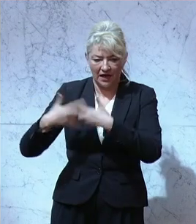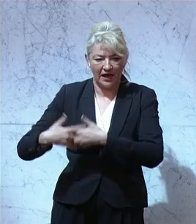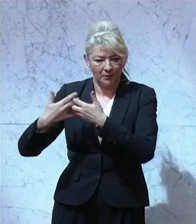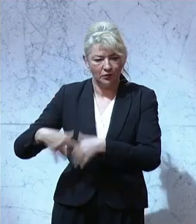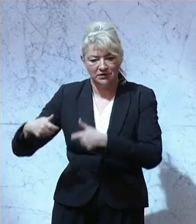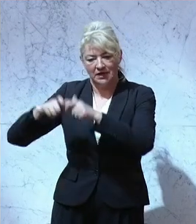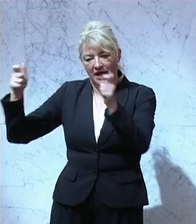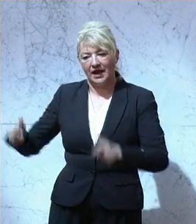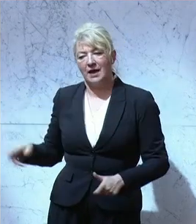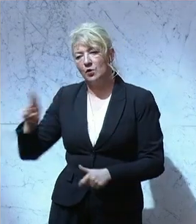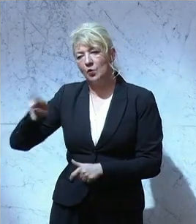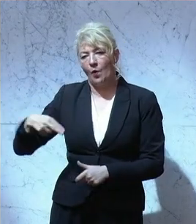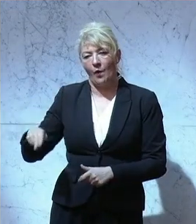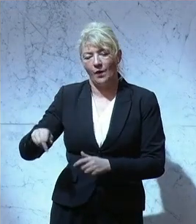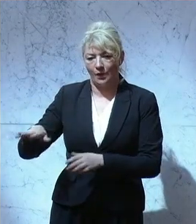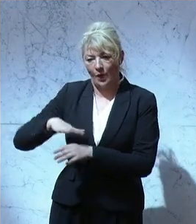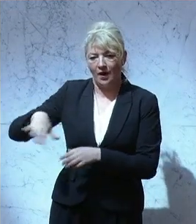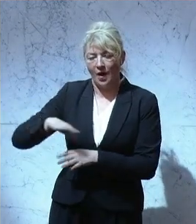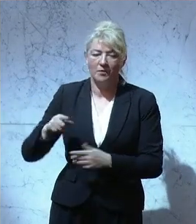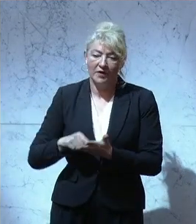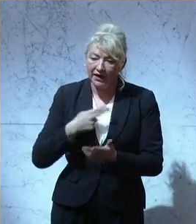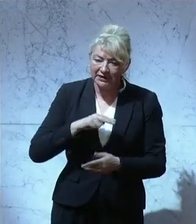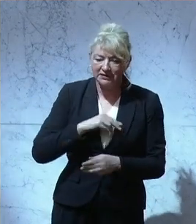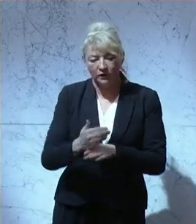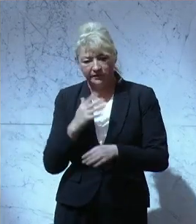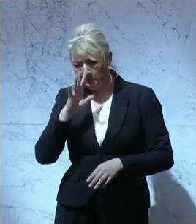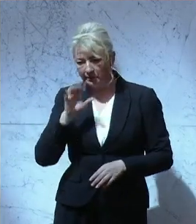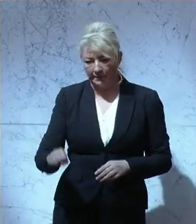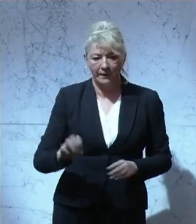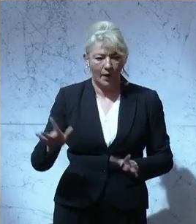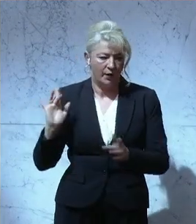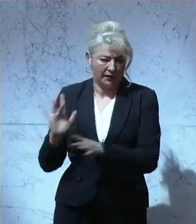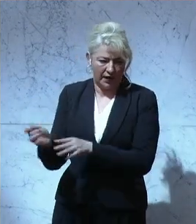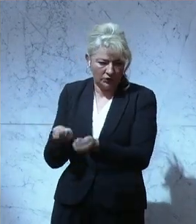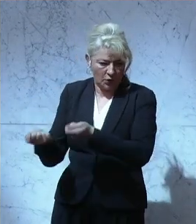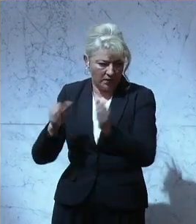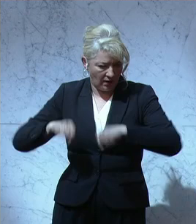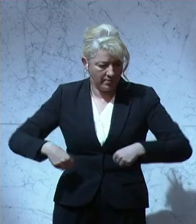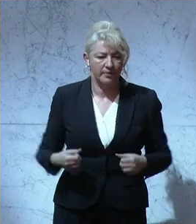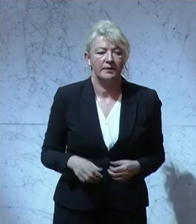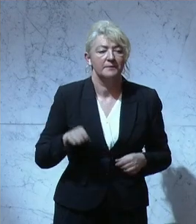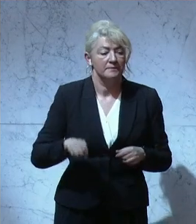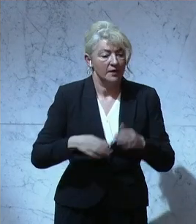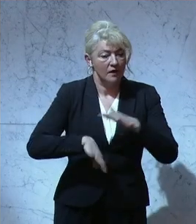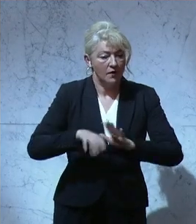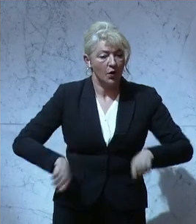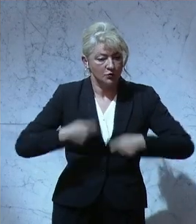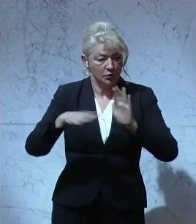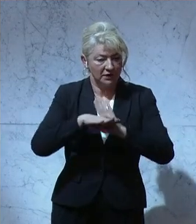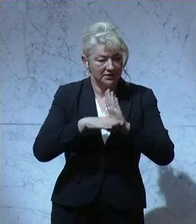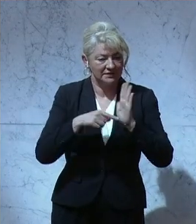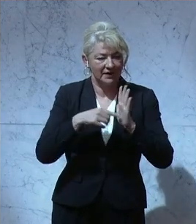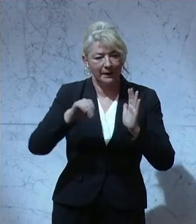Rahmen im Euroraum vorgeben, um Risiken frühzeitig zu erkennen und gegensteuern zu können. Mit dem Vollzugsgesetz zur Mika